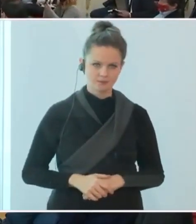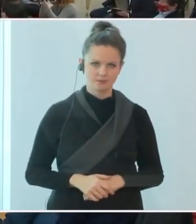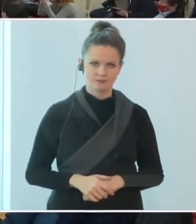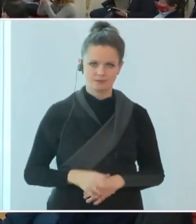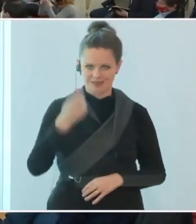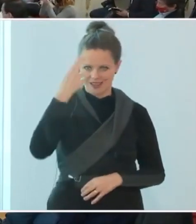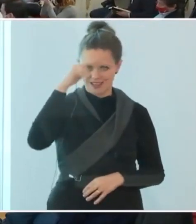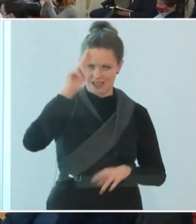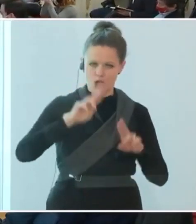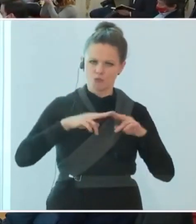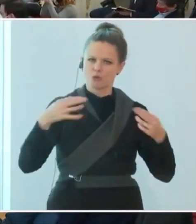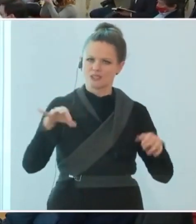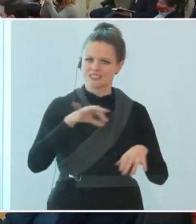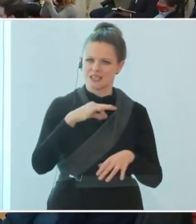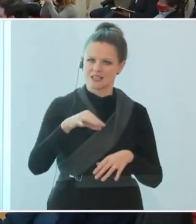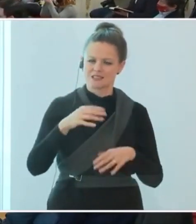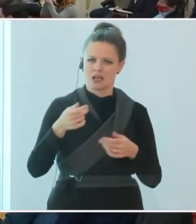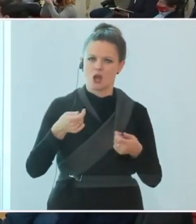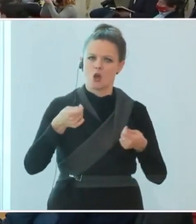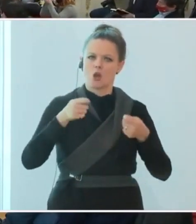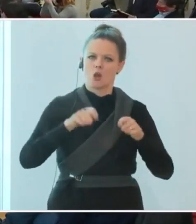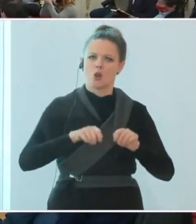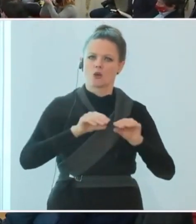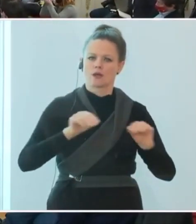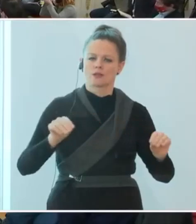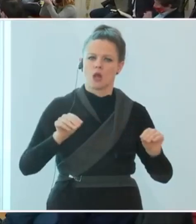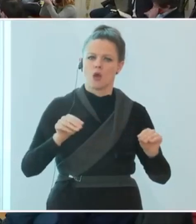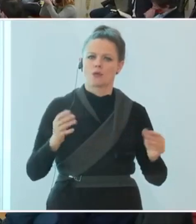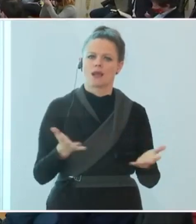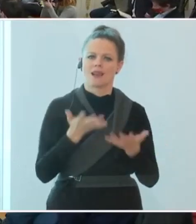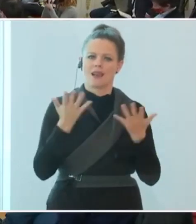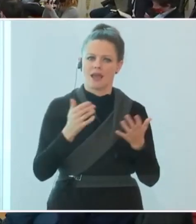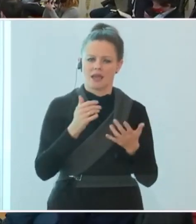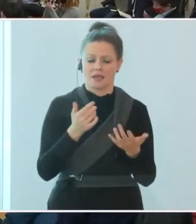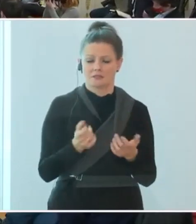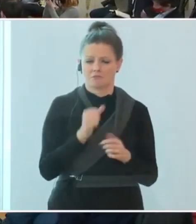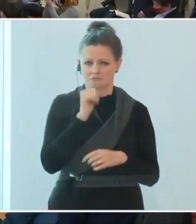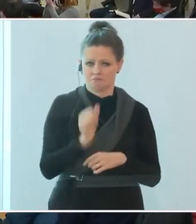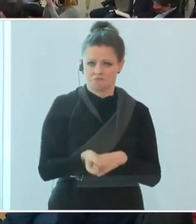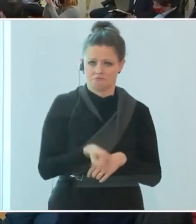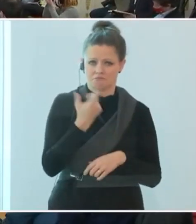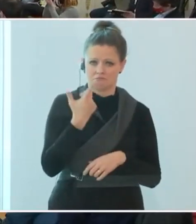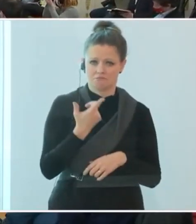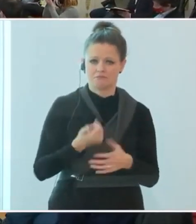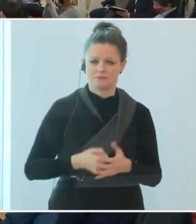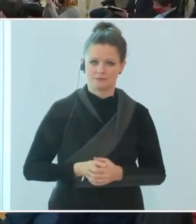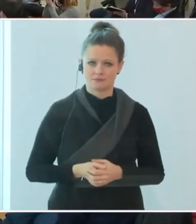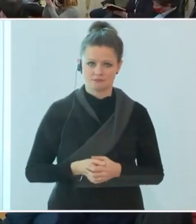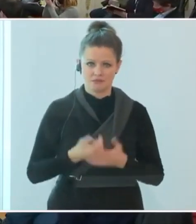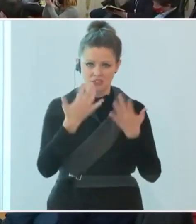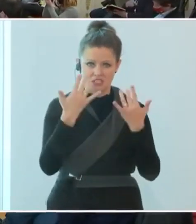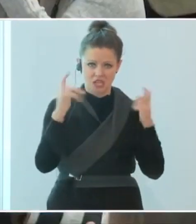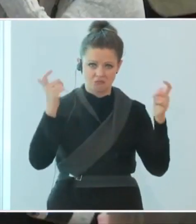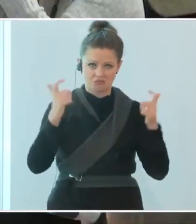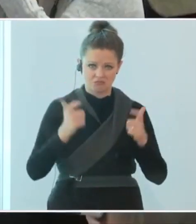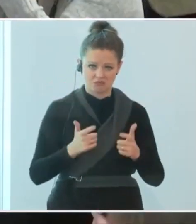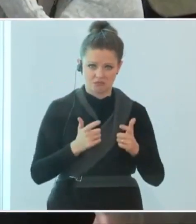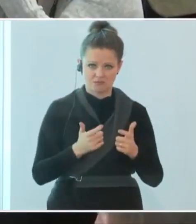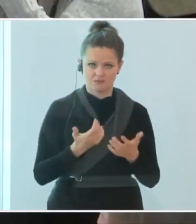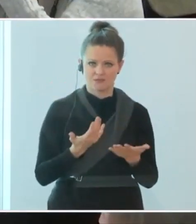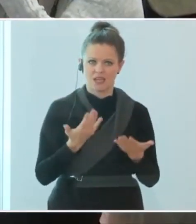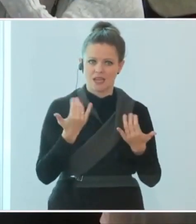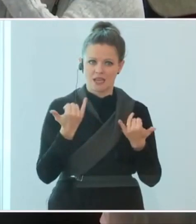Herr Bundeskanzler, der Lockdown light war jetzt nicht so erfolgreich, der hat die Zahl nicht so heruntergebracht. Es wird jetzt mehr